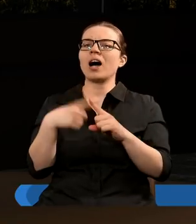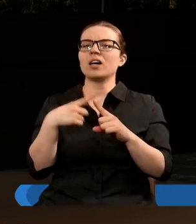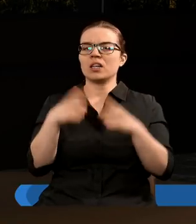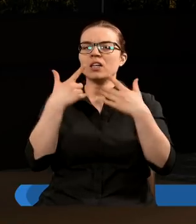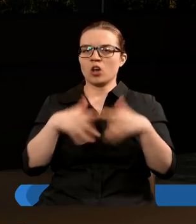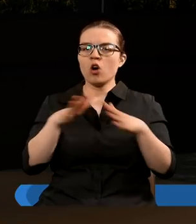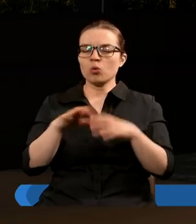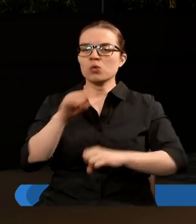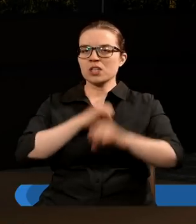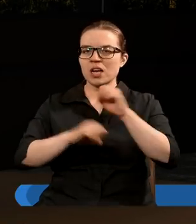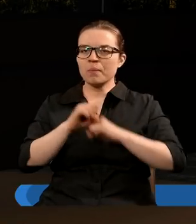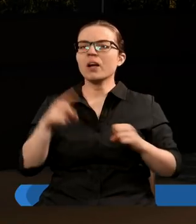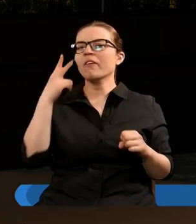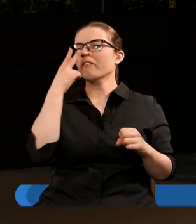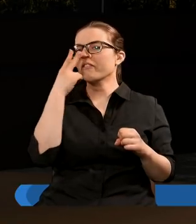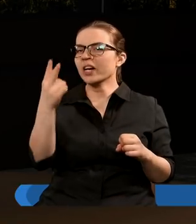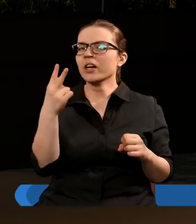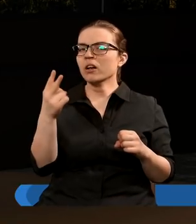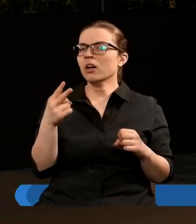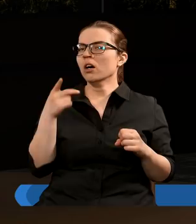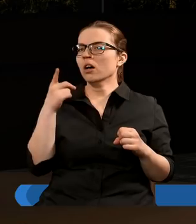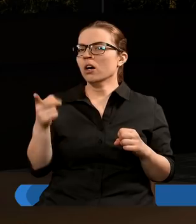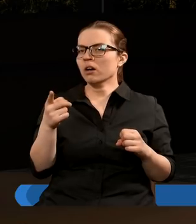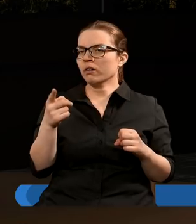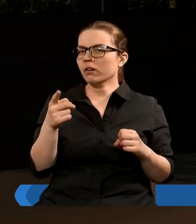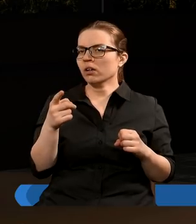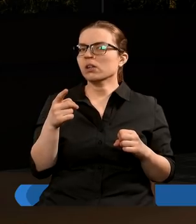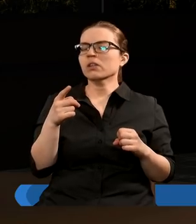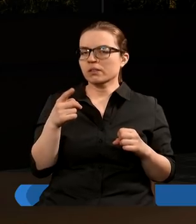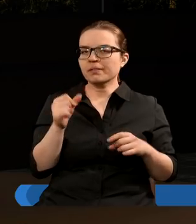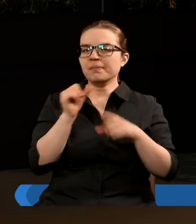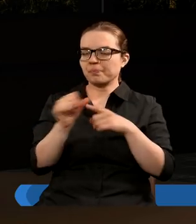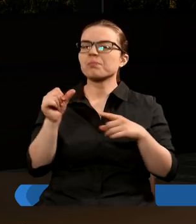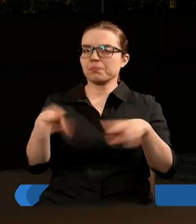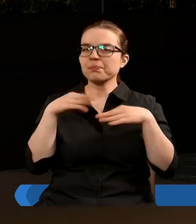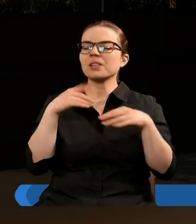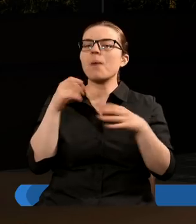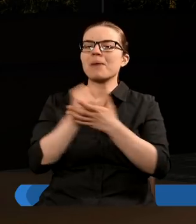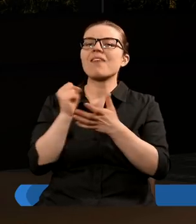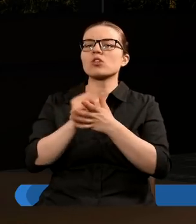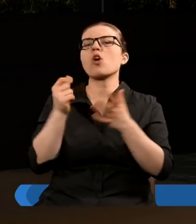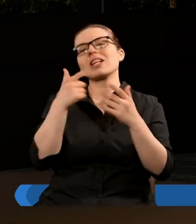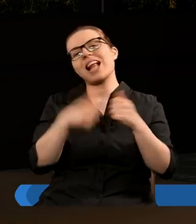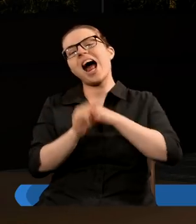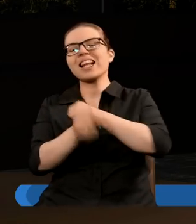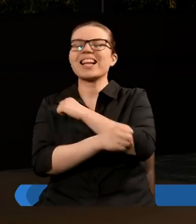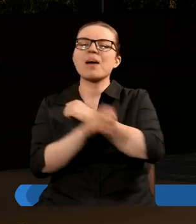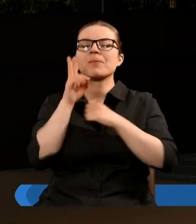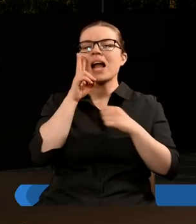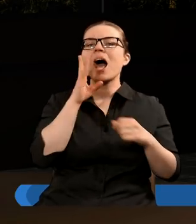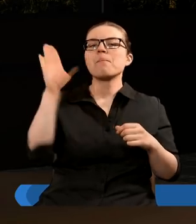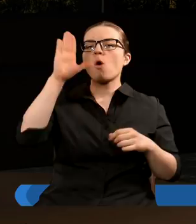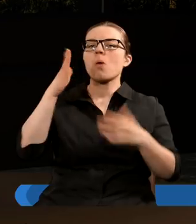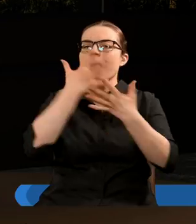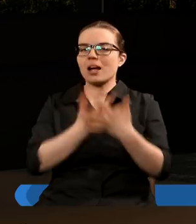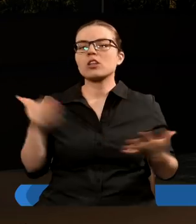Kościół rzymski, to widzimy, że oni roszczą sobie prawo do bycia zastępcą Boga na ziemi, że nawet mówią,